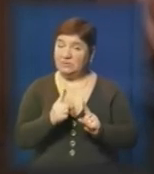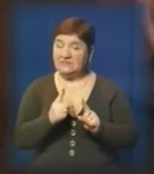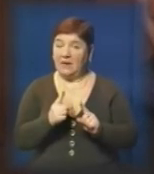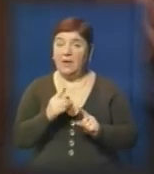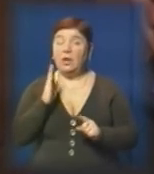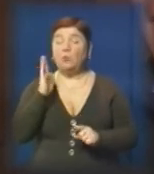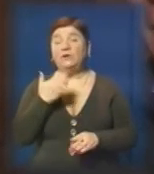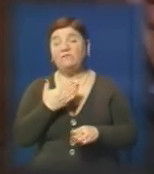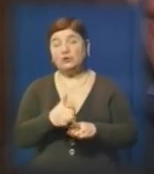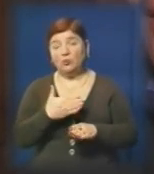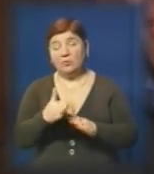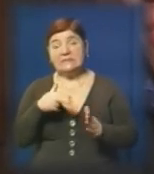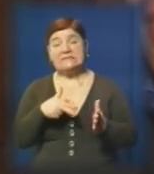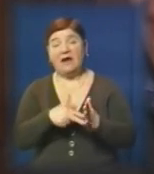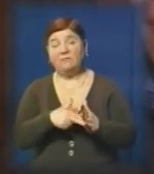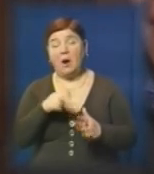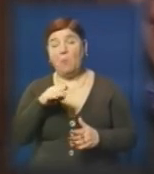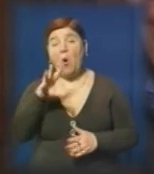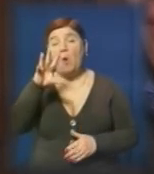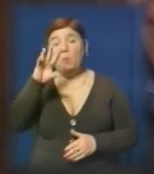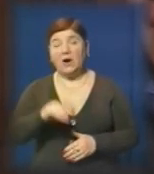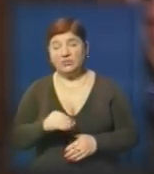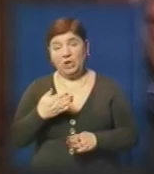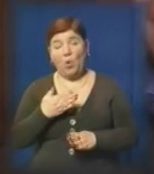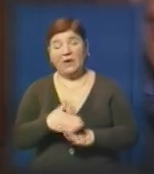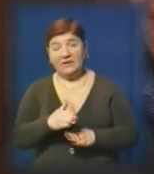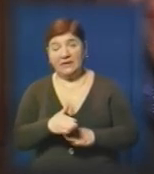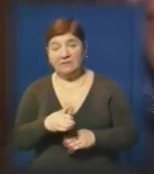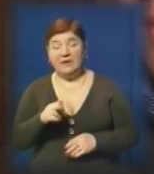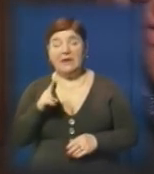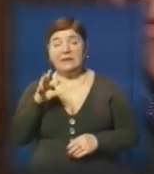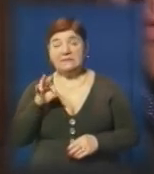відшкодовуватися якась відсоткова ставка по погашенню кредитів. Це піде однозначно на користь під розвитку.